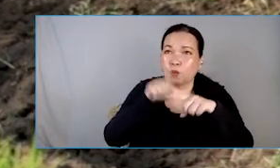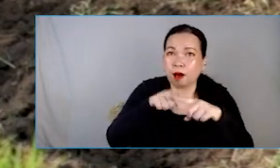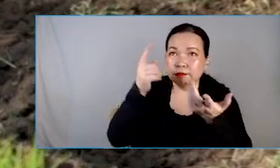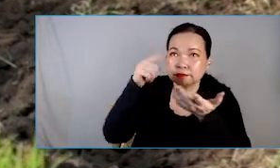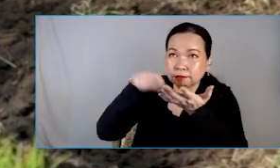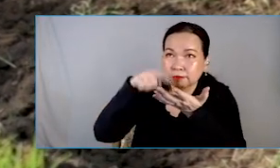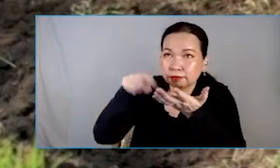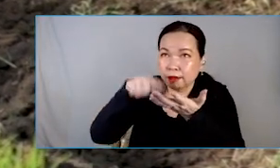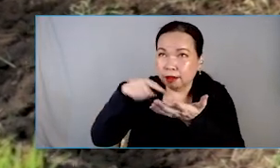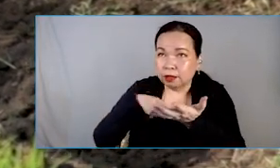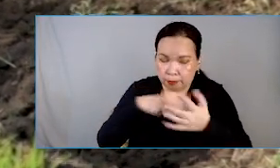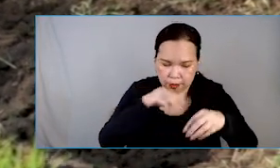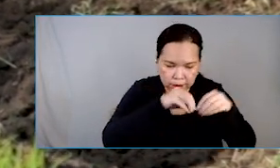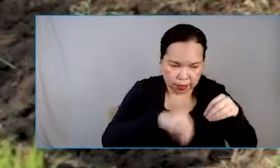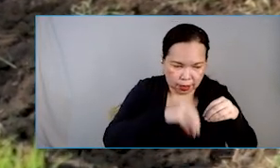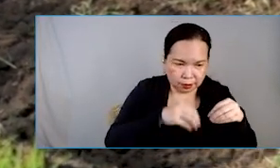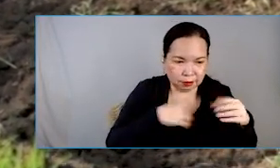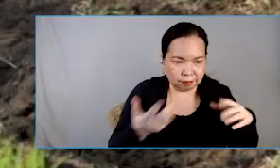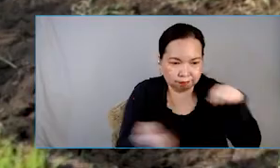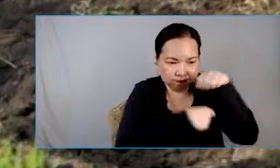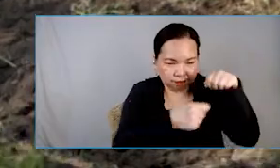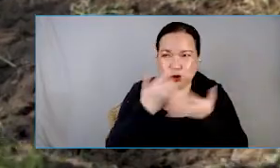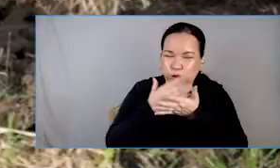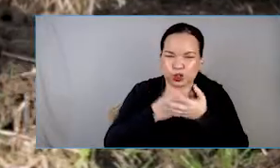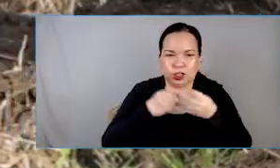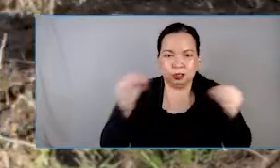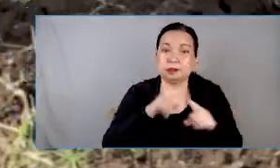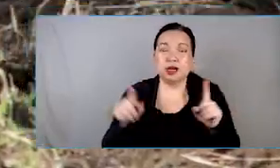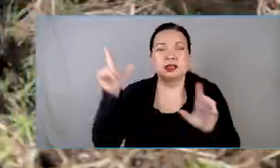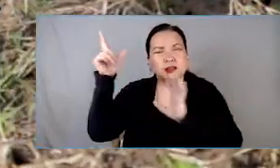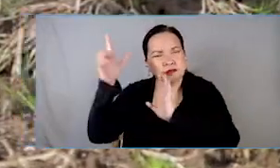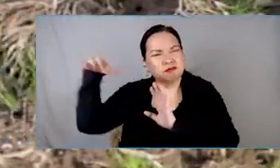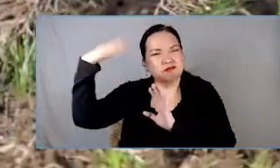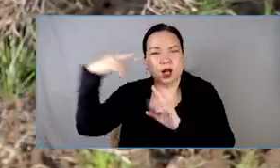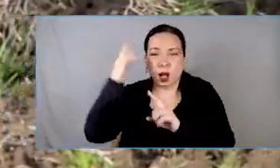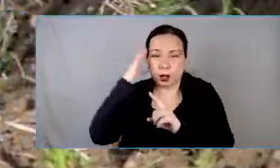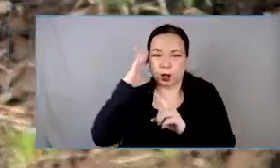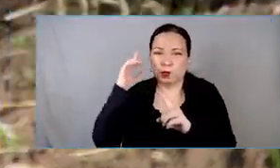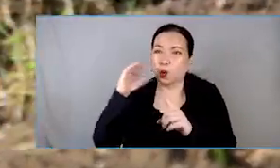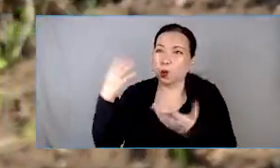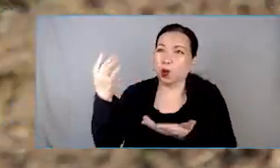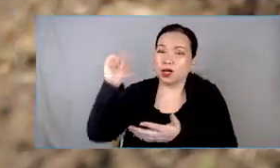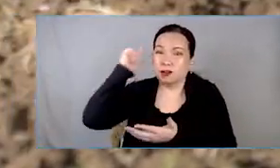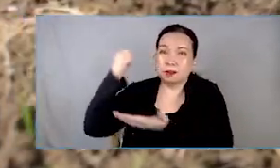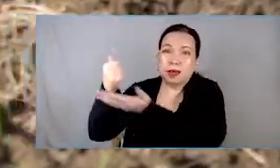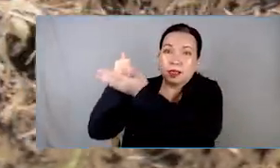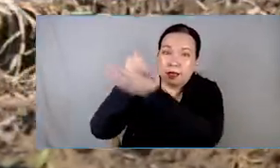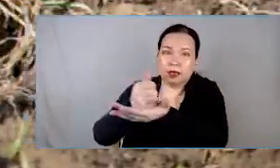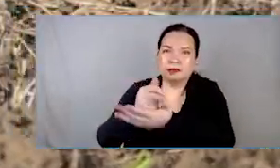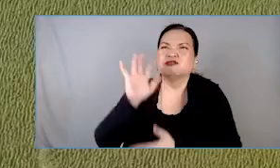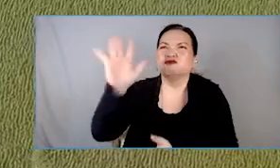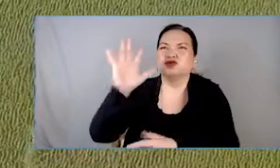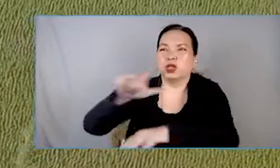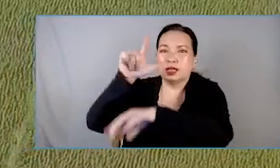nakikinabang ng ayon na binsan, hindi naman lahat, yung may-ari ng lupa, at yung pinagkatiwalaan kabo.